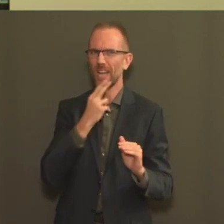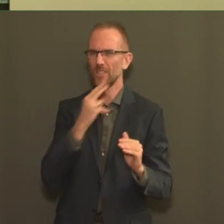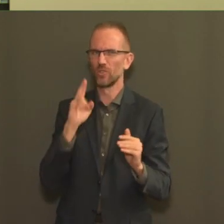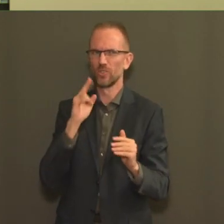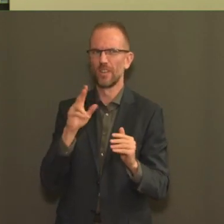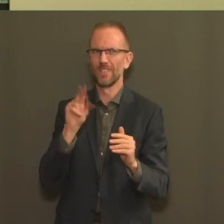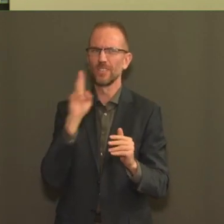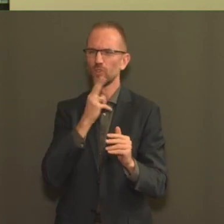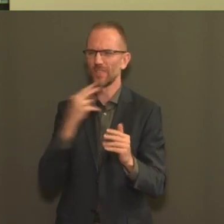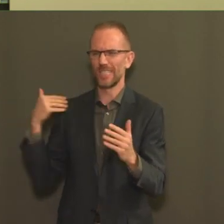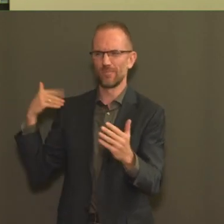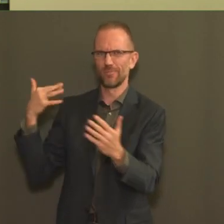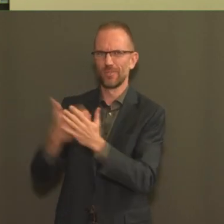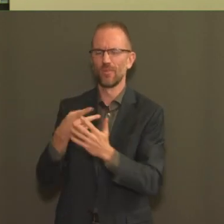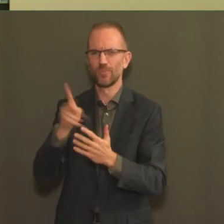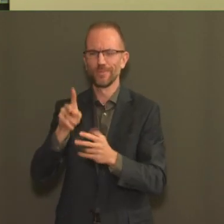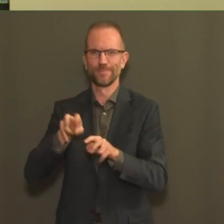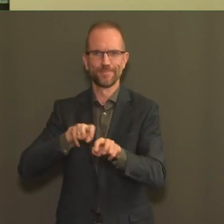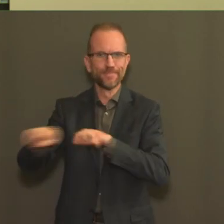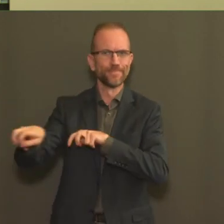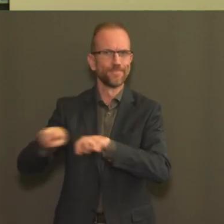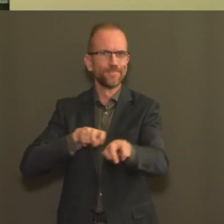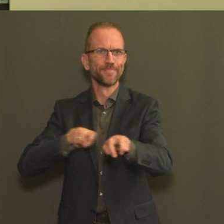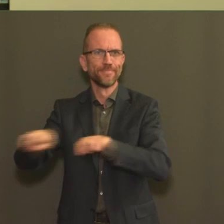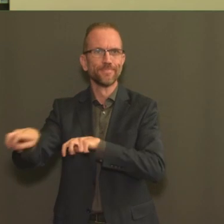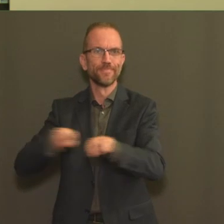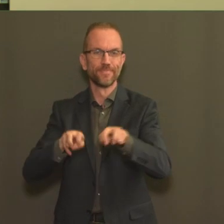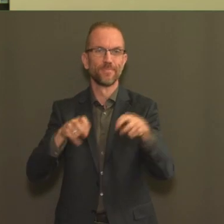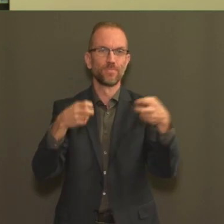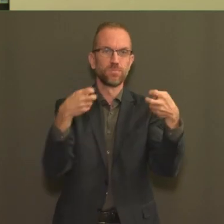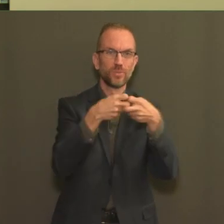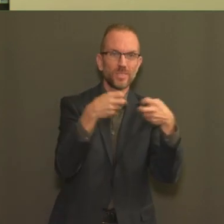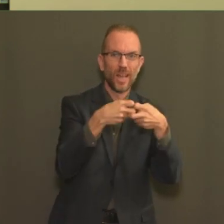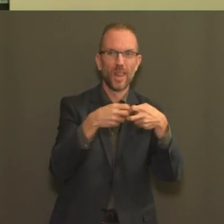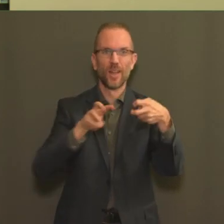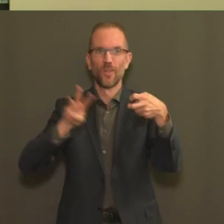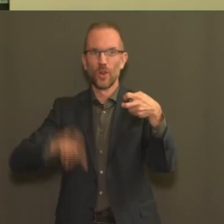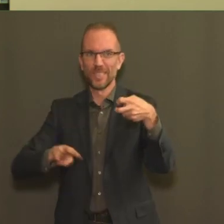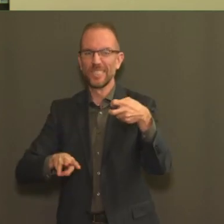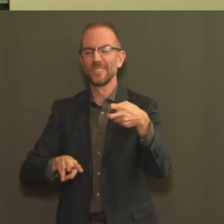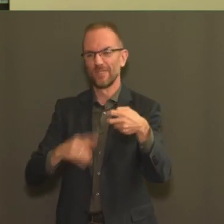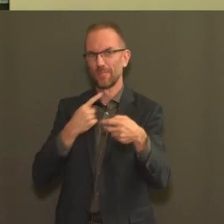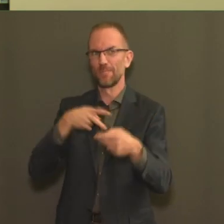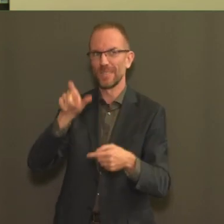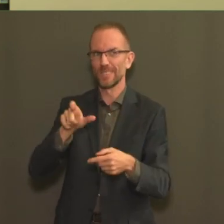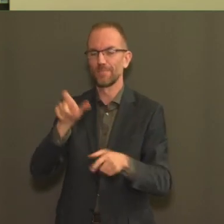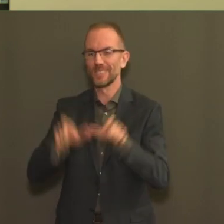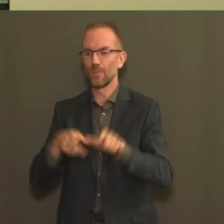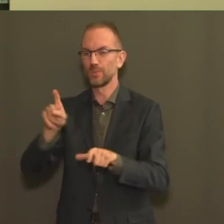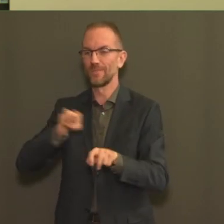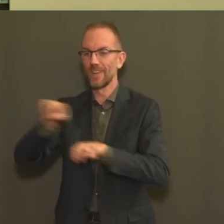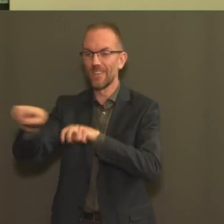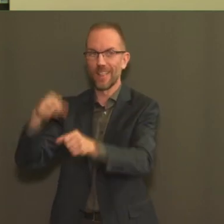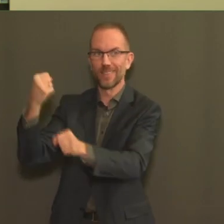Bruxelles et pour la Wallonie, les gens se déplacent à nouveau un peu plus pour le travail, alors que cette mobilité est